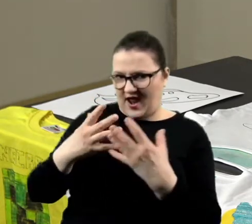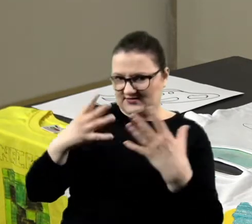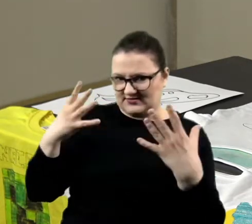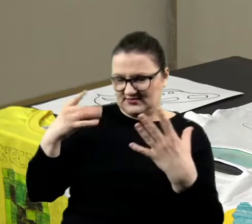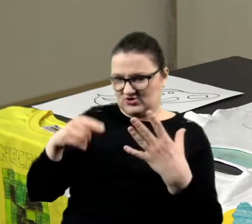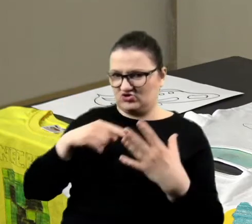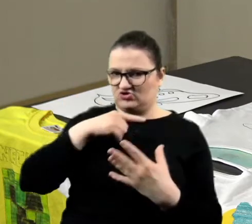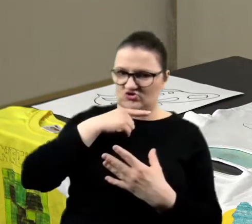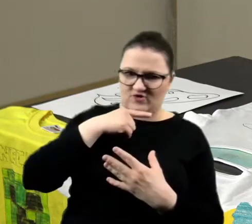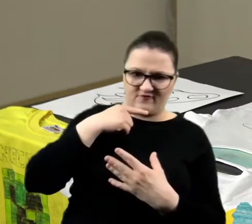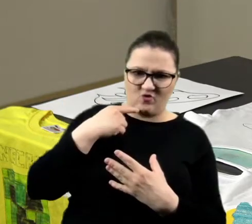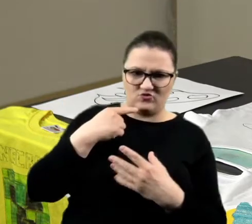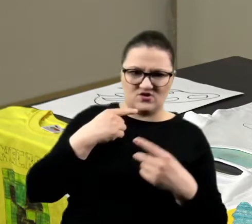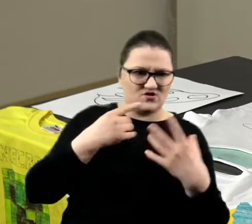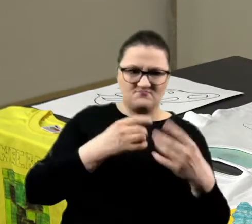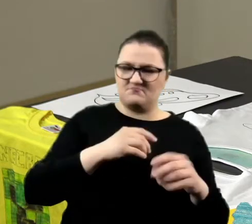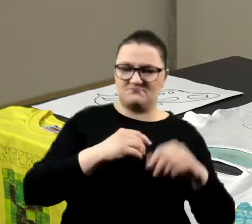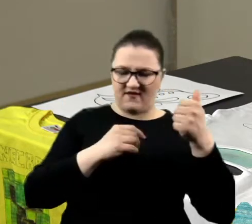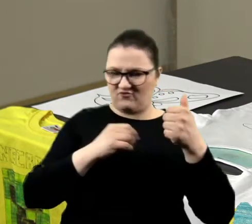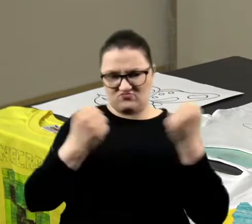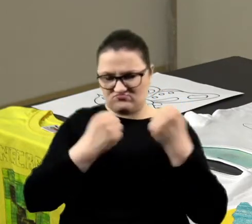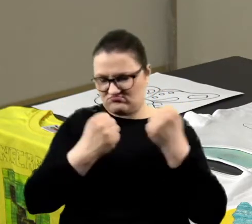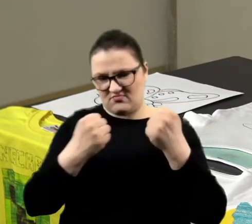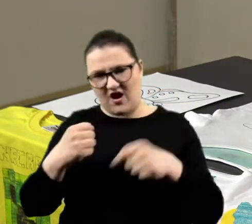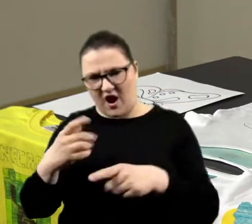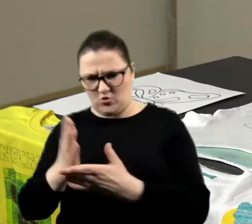czerwony, to zobacz, jaki był dużo czerwieńszy.